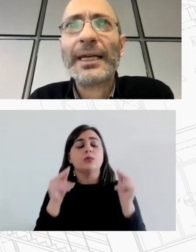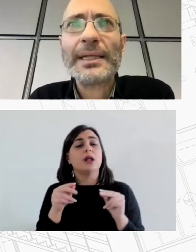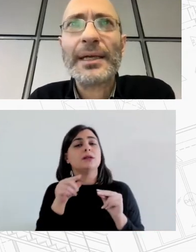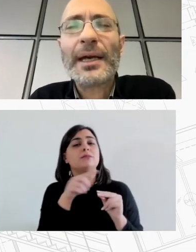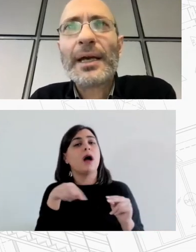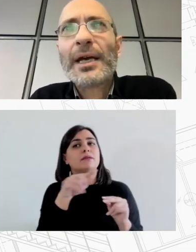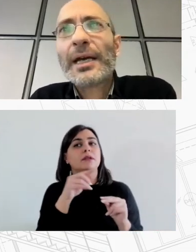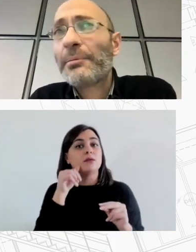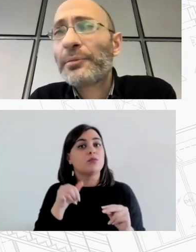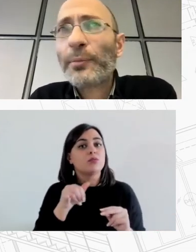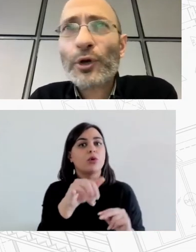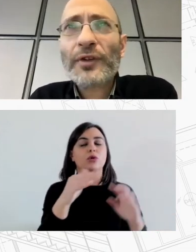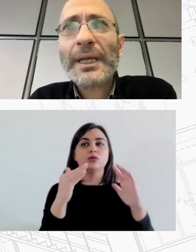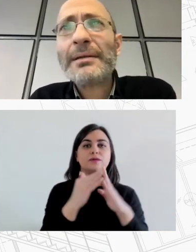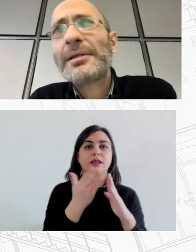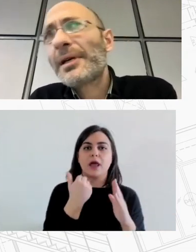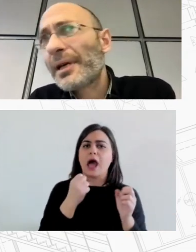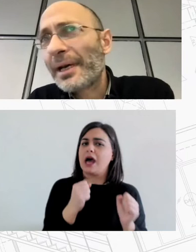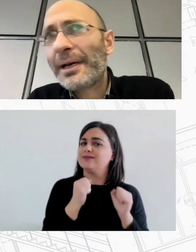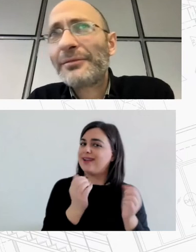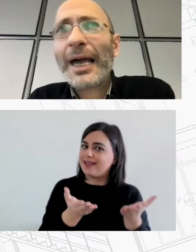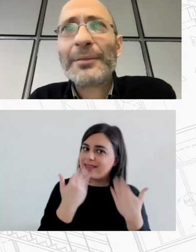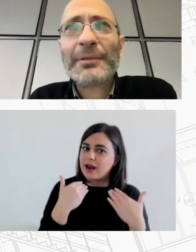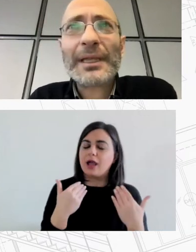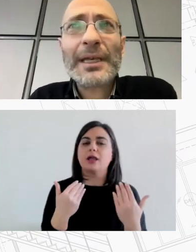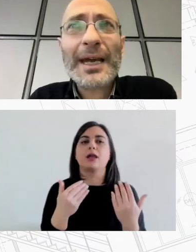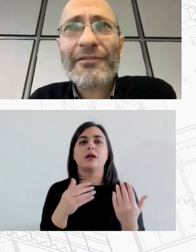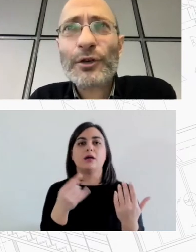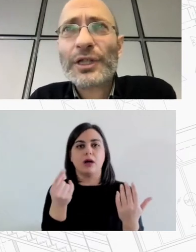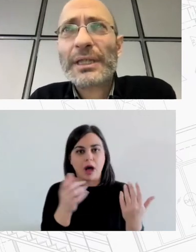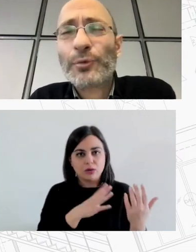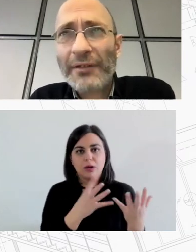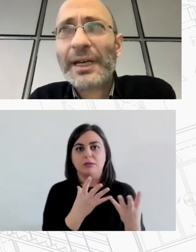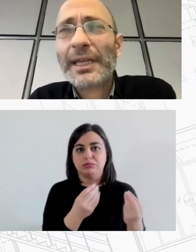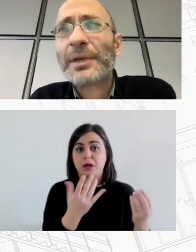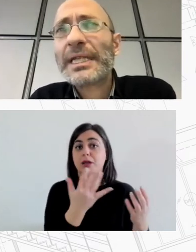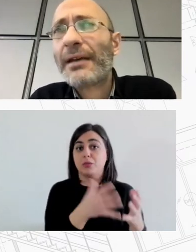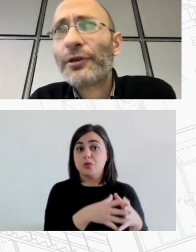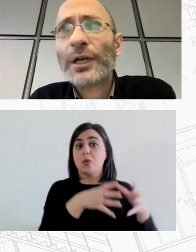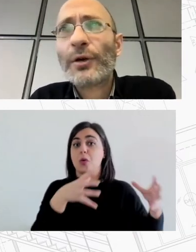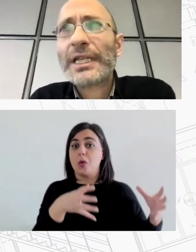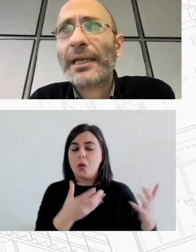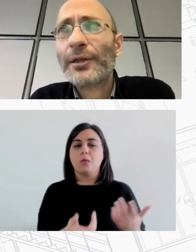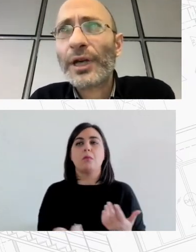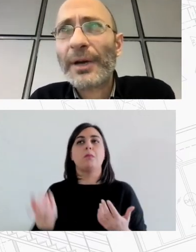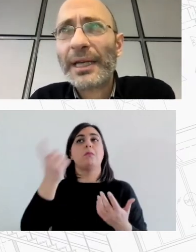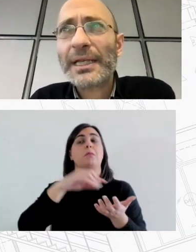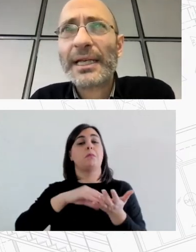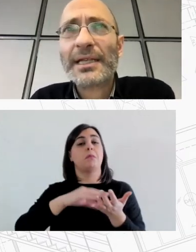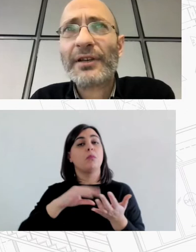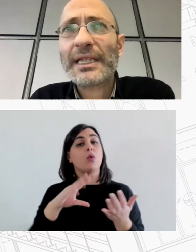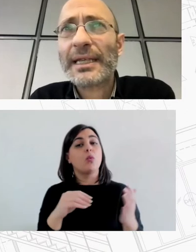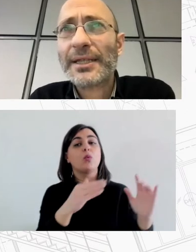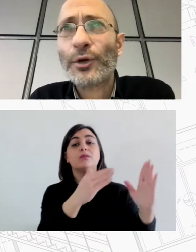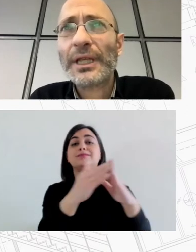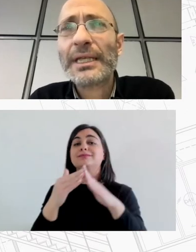φάλεας πιο πρόσφατα άλλη μια πτυχή αναβίωση που αναφέρθηκε επίσης η αναβίωση αγοράς ακινήτων η επανεκίνησης